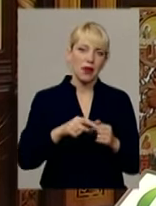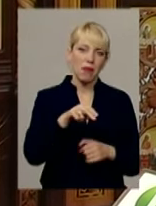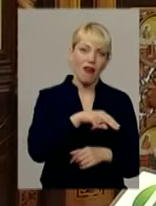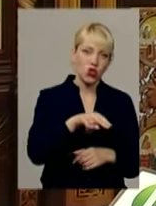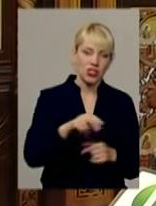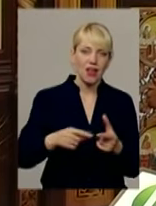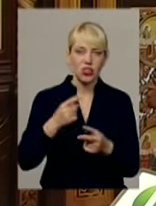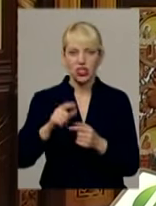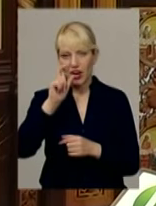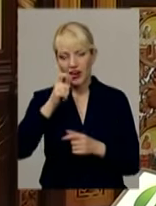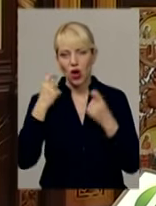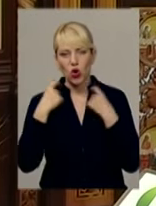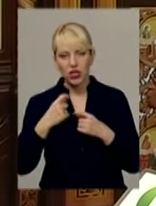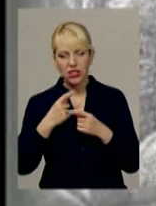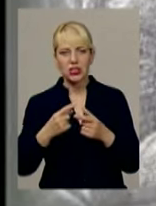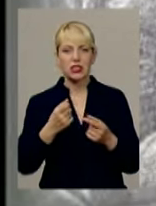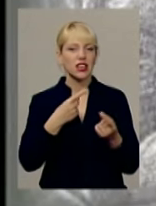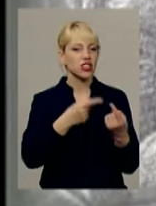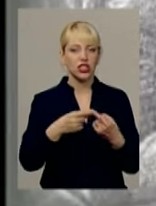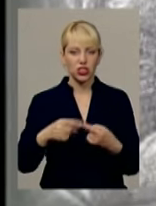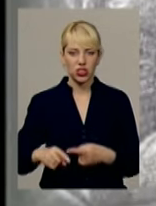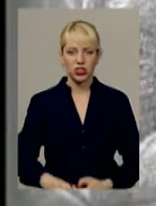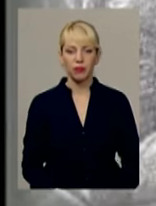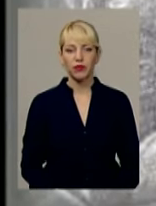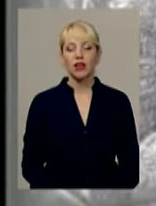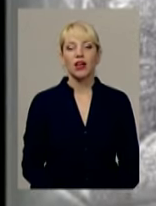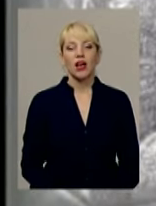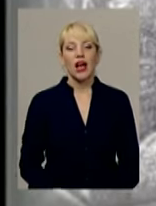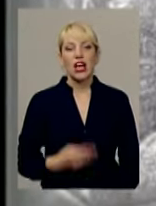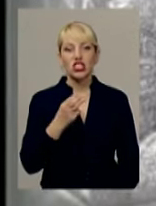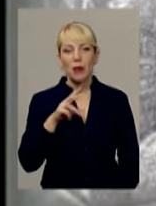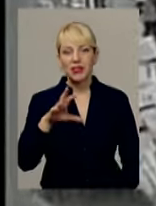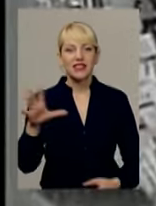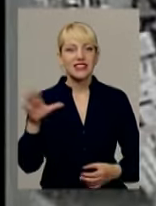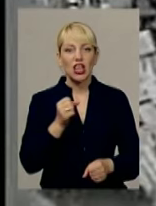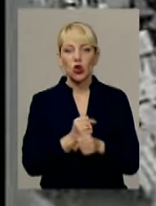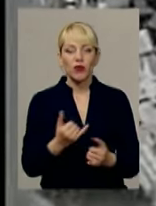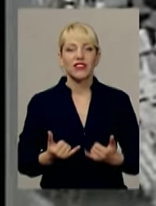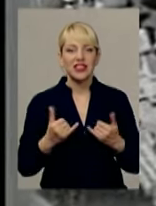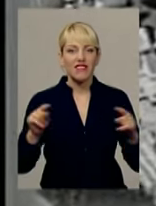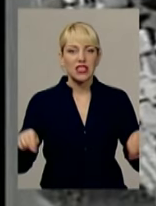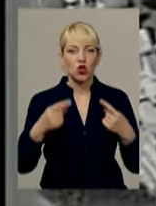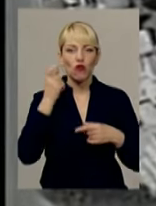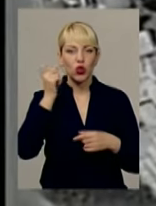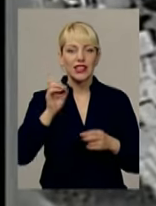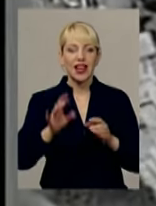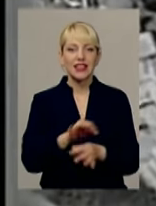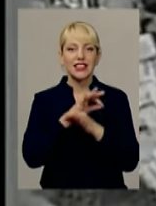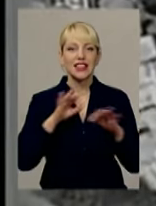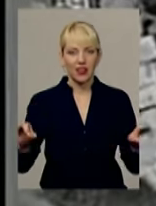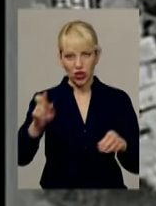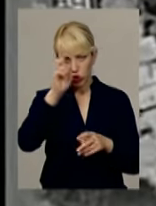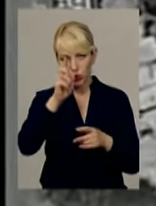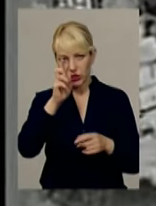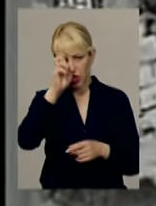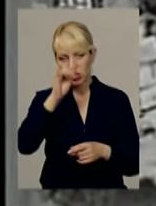православна церква Київського патріархату, чи інше. Андрей Шептицький робив усе для становлення України як незалежної та суверенної держави.